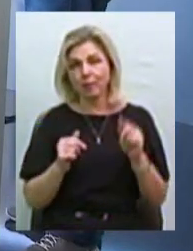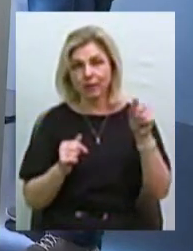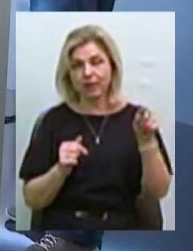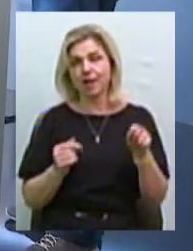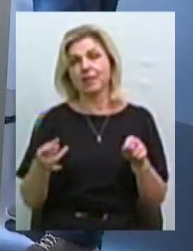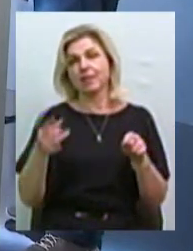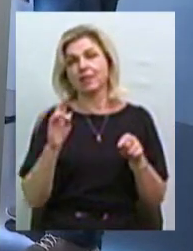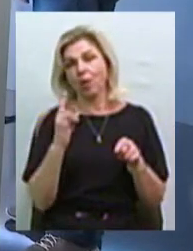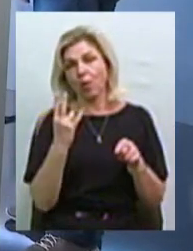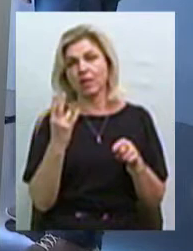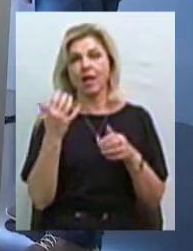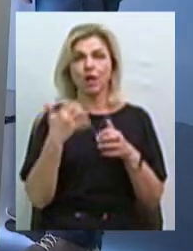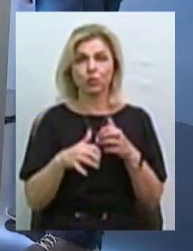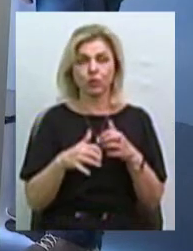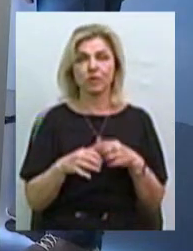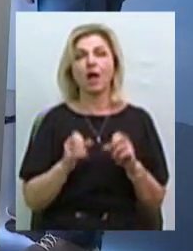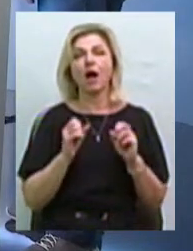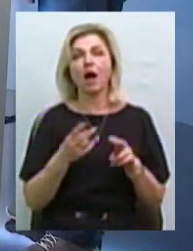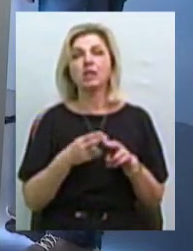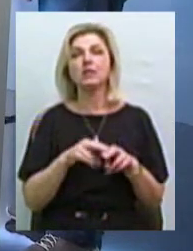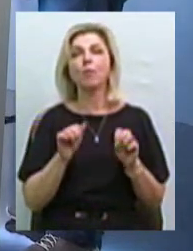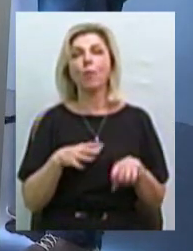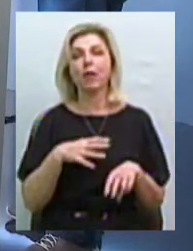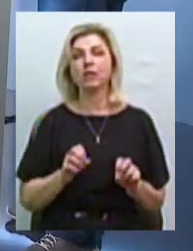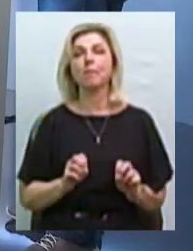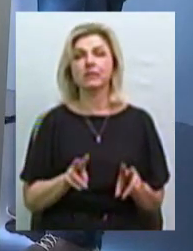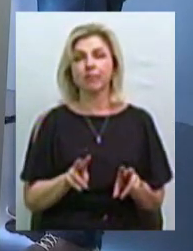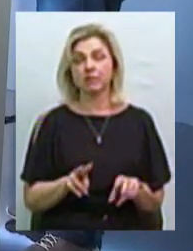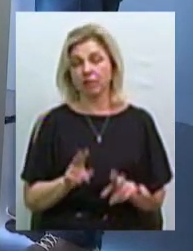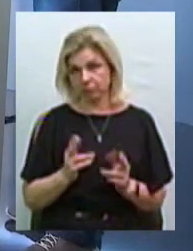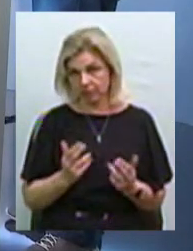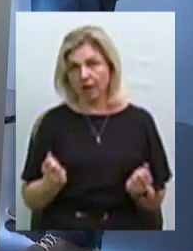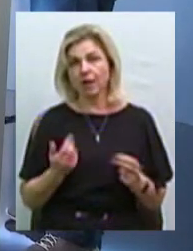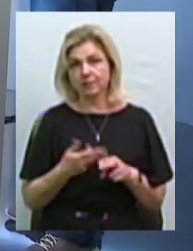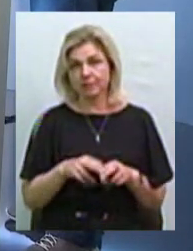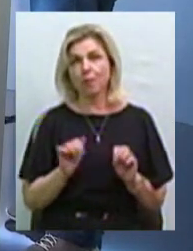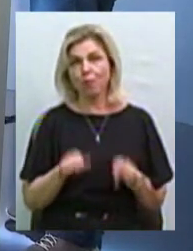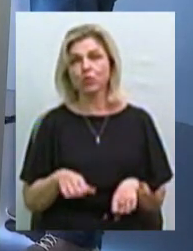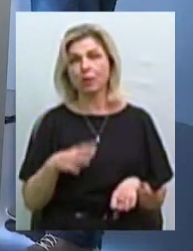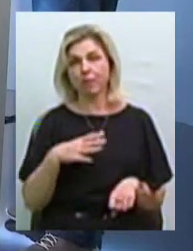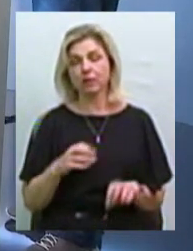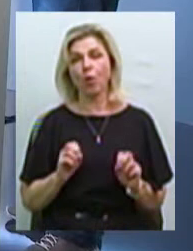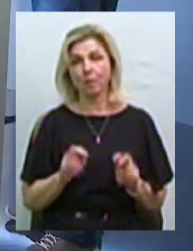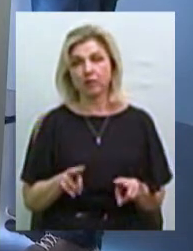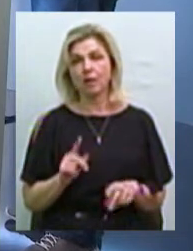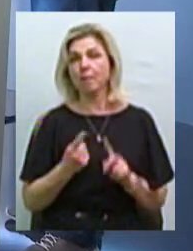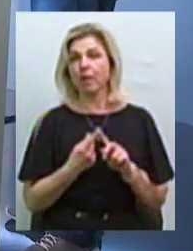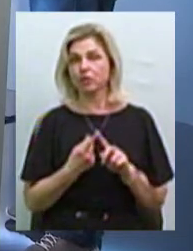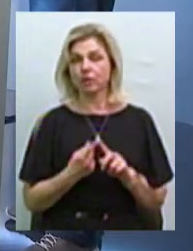Миколаївській та Херсонській. Наскільки це може бути небезпечно? Це може бути небезпечно, по-перше,